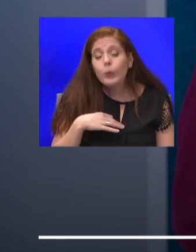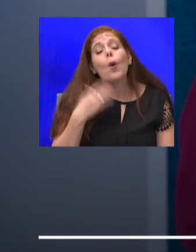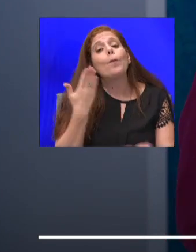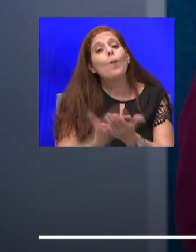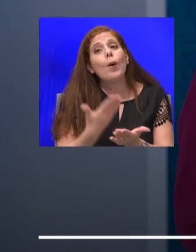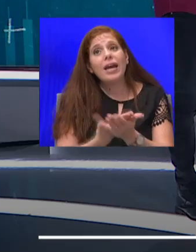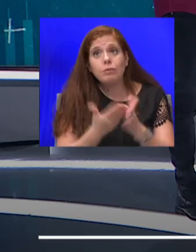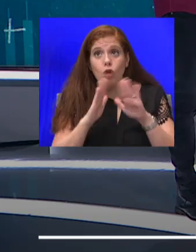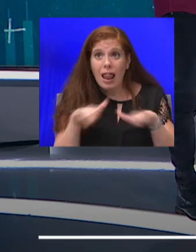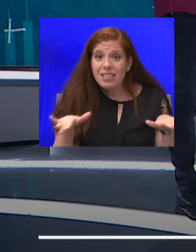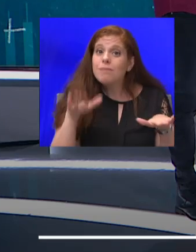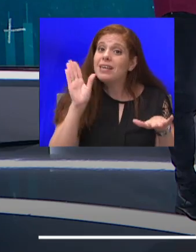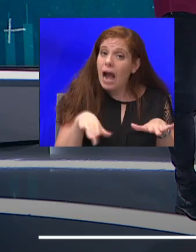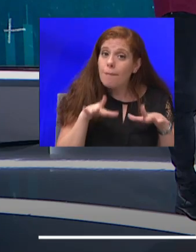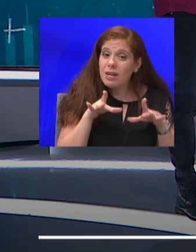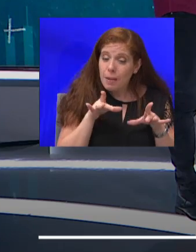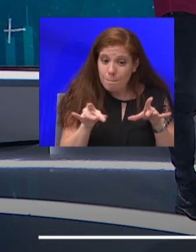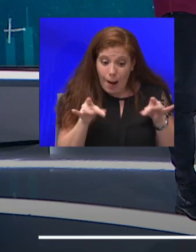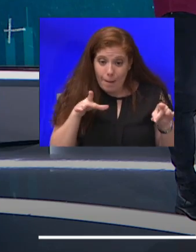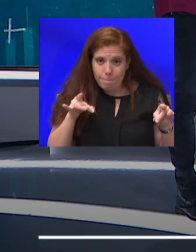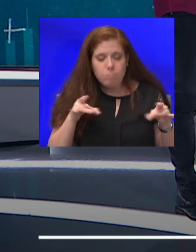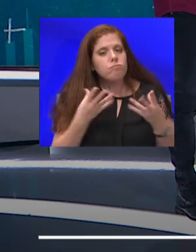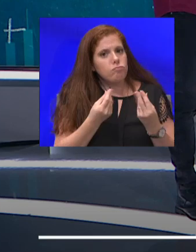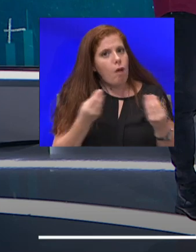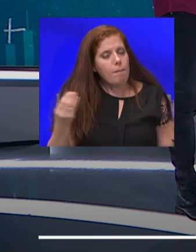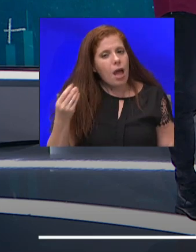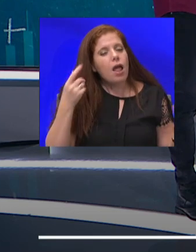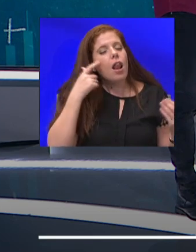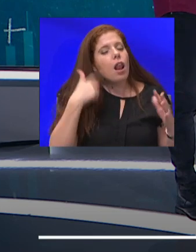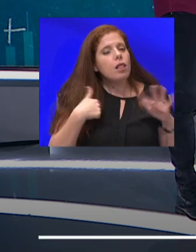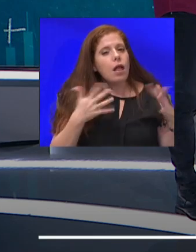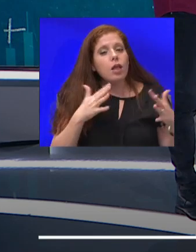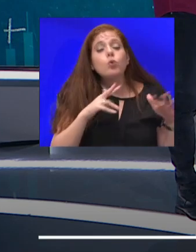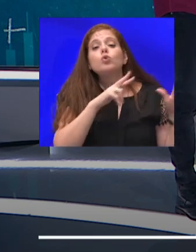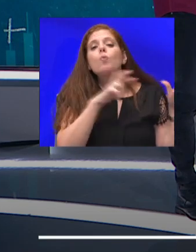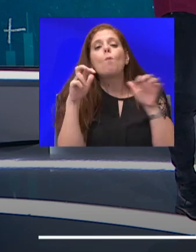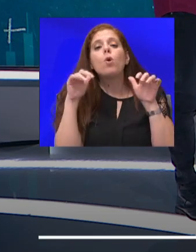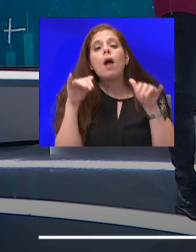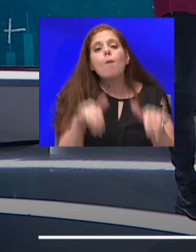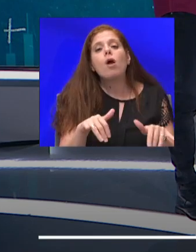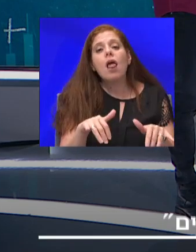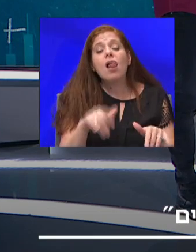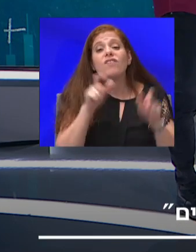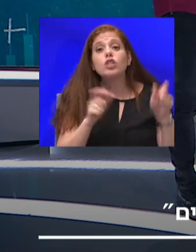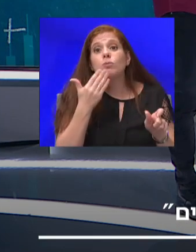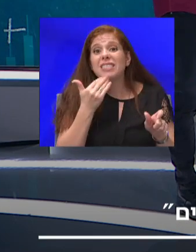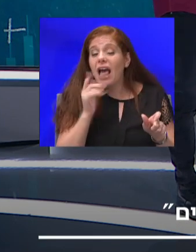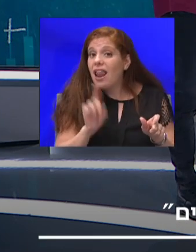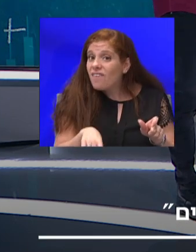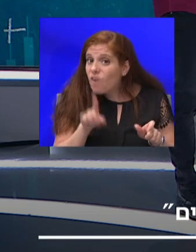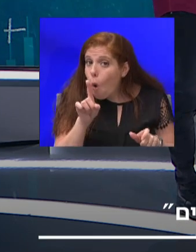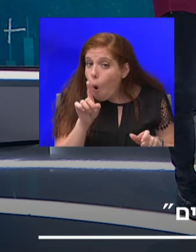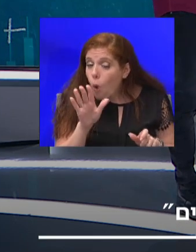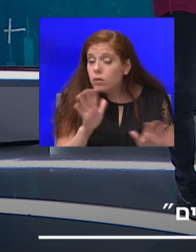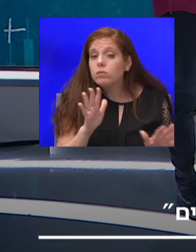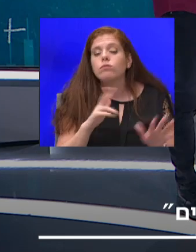בהיקפים מאוד מאוד גדולים. להערכתנו יש כ-800 אלף אנשים בישראל לפחות, ככה-800 אלף איש בישראל שכבר